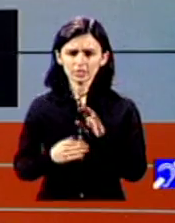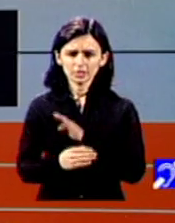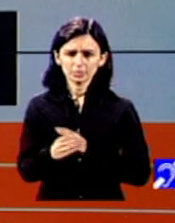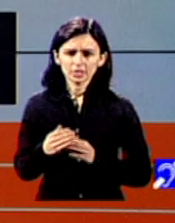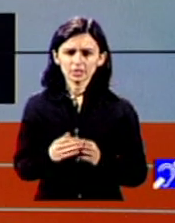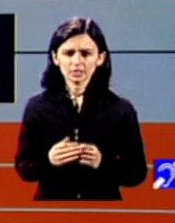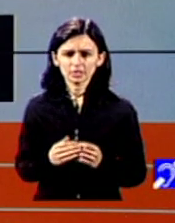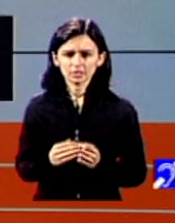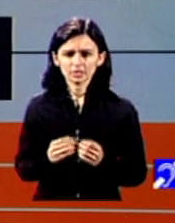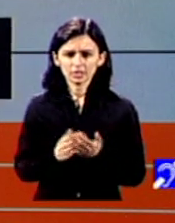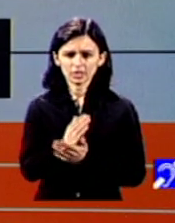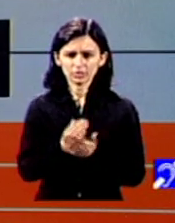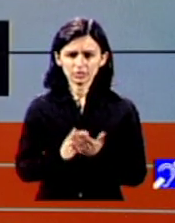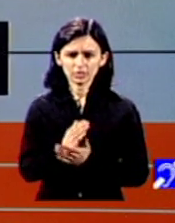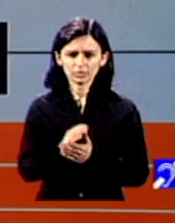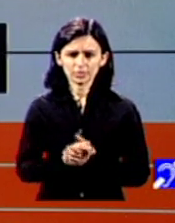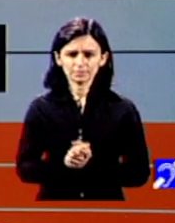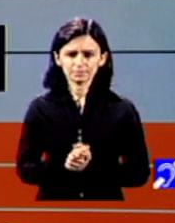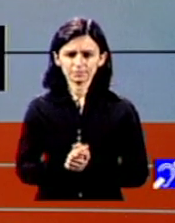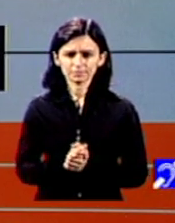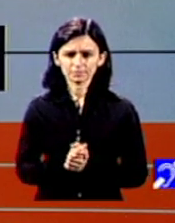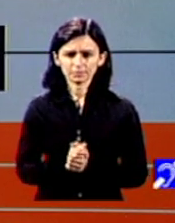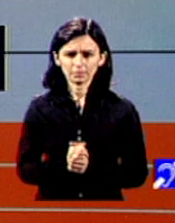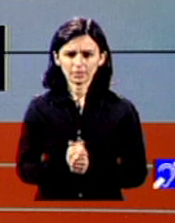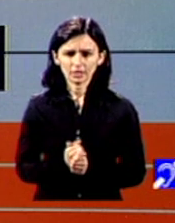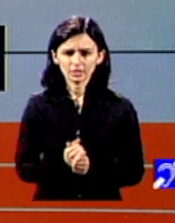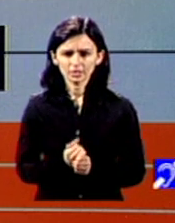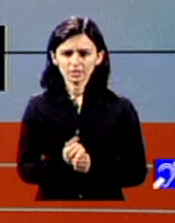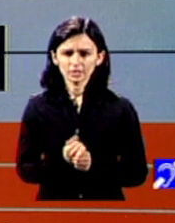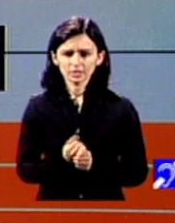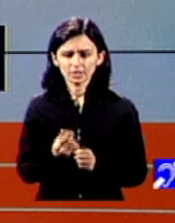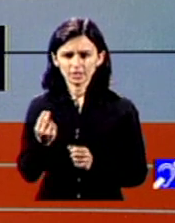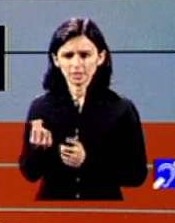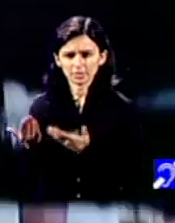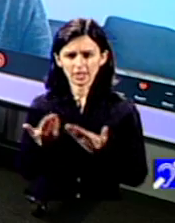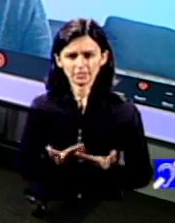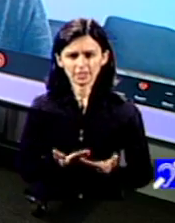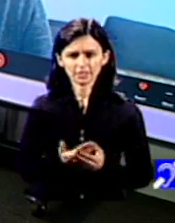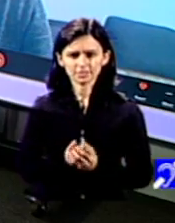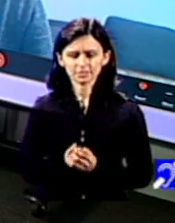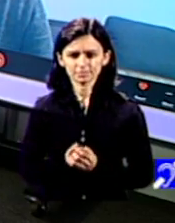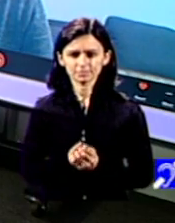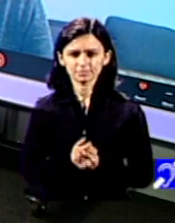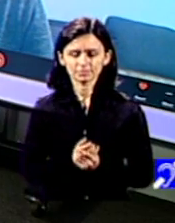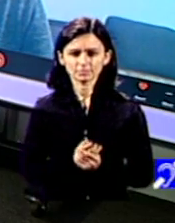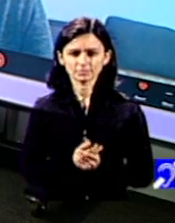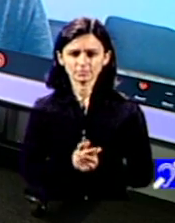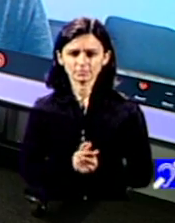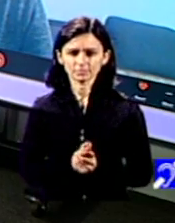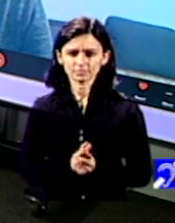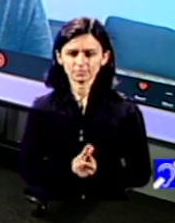Fără Prejudecăți continuă la TVR și o salutăm pe Andreea Bine ai revenit Bine v-am regăsit și eu